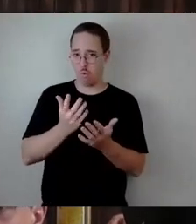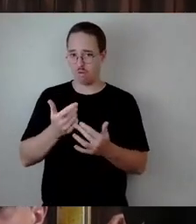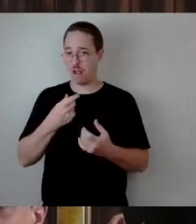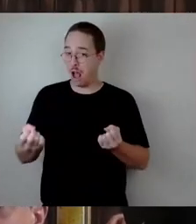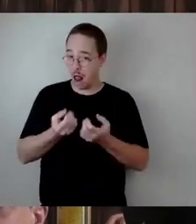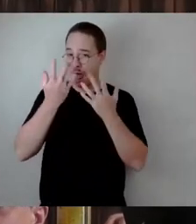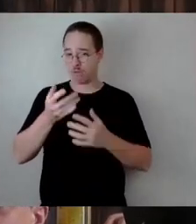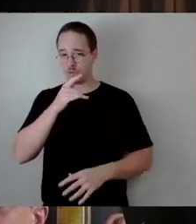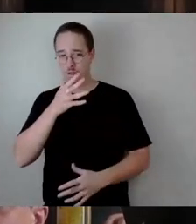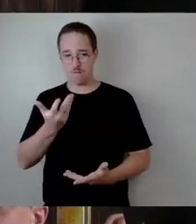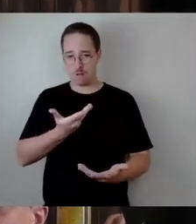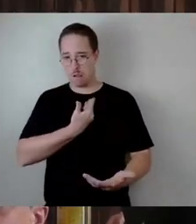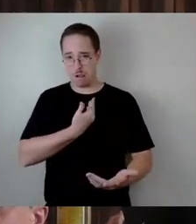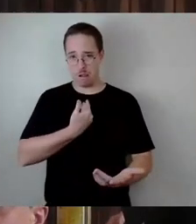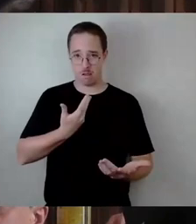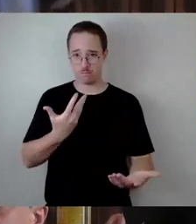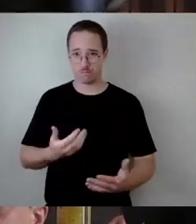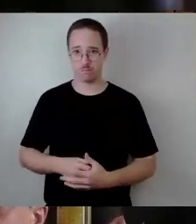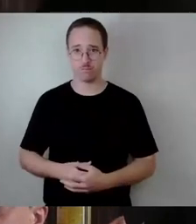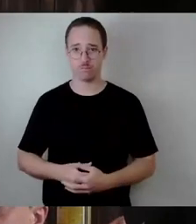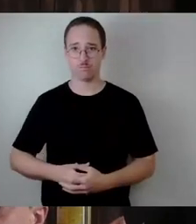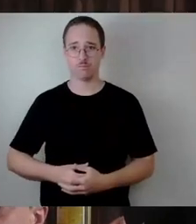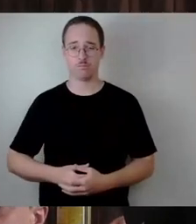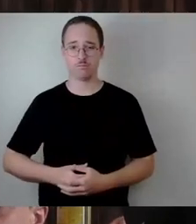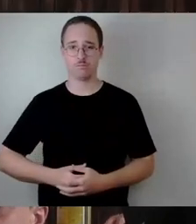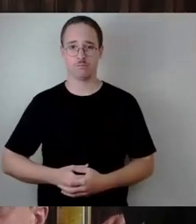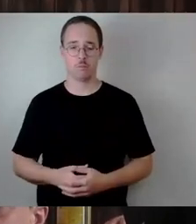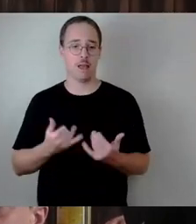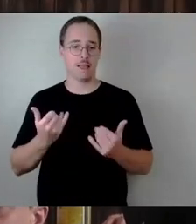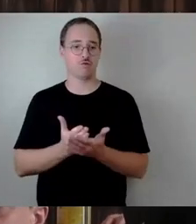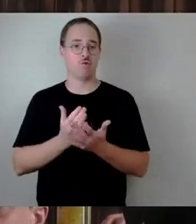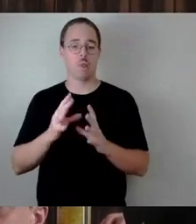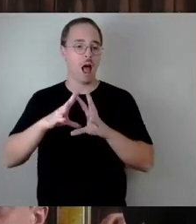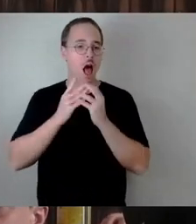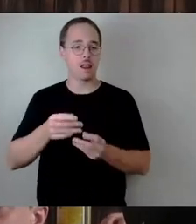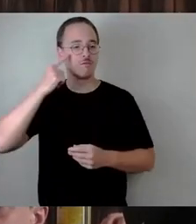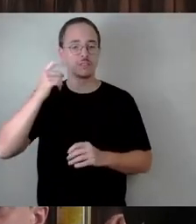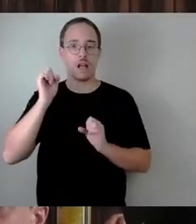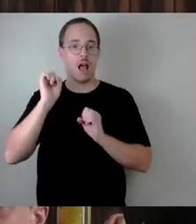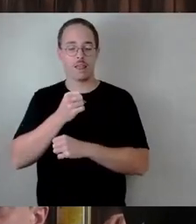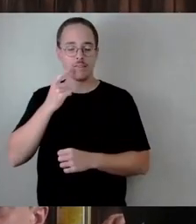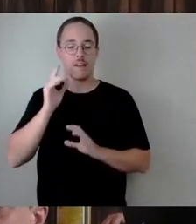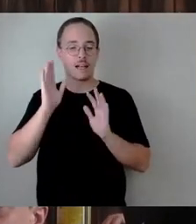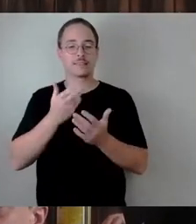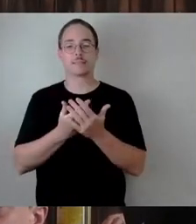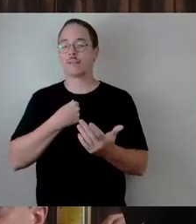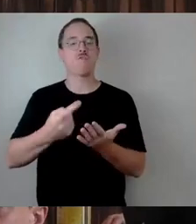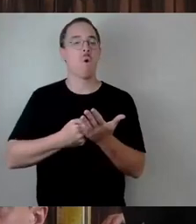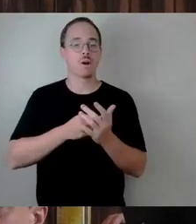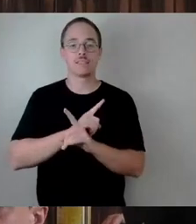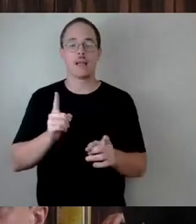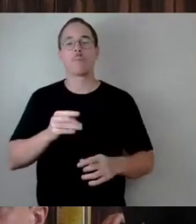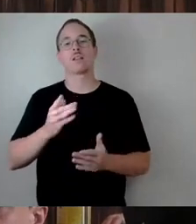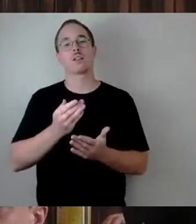Man kann jetzt noch nicht alles wissen, es wäre auch vermessen, das jetzt hier einzufordern. Gibt es dann aber schon Ideen, wie der weitere Prozess